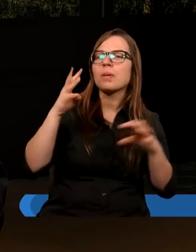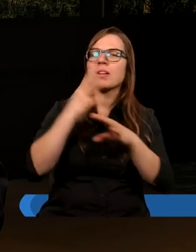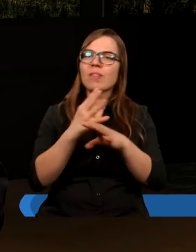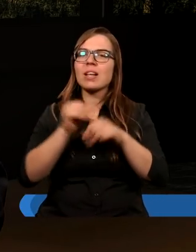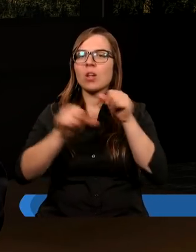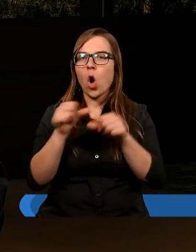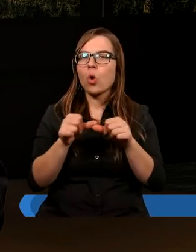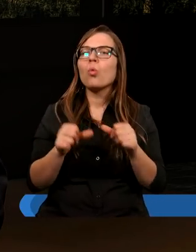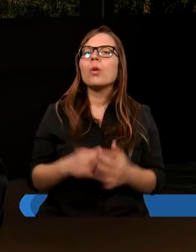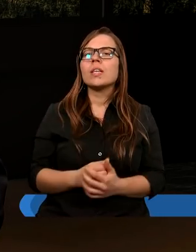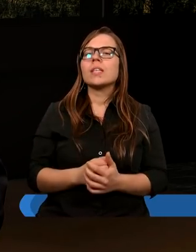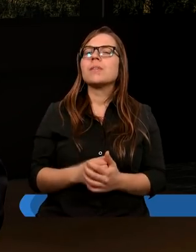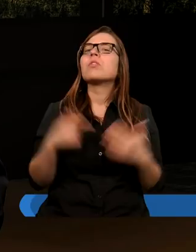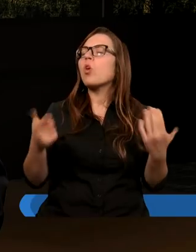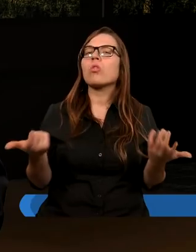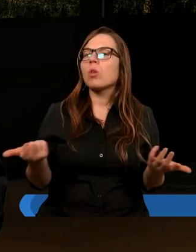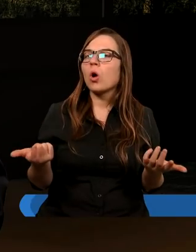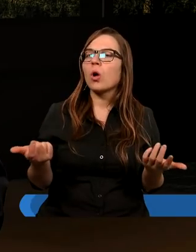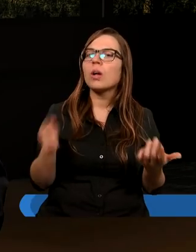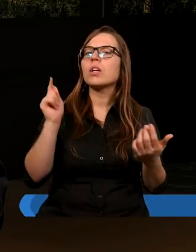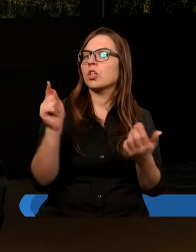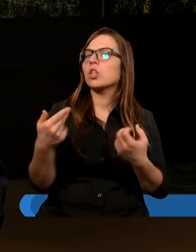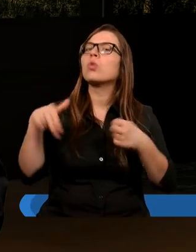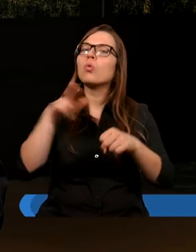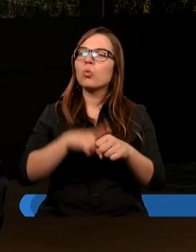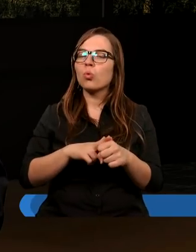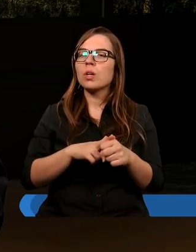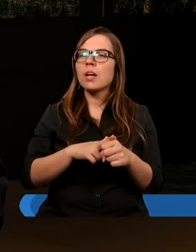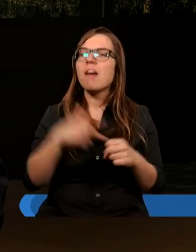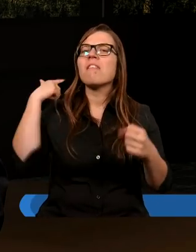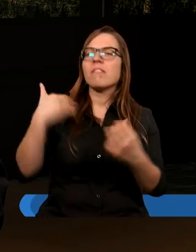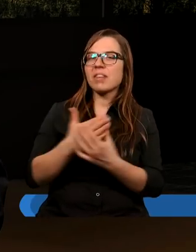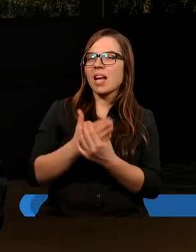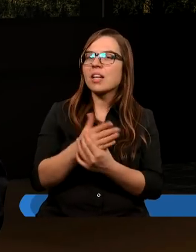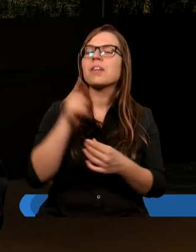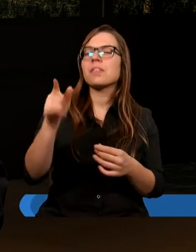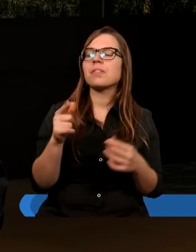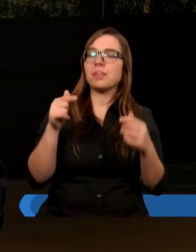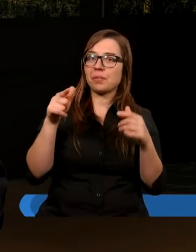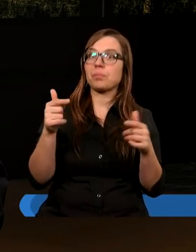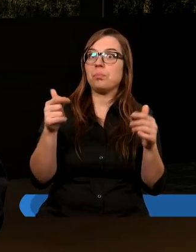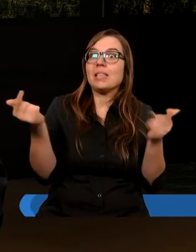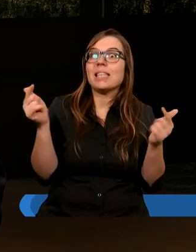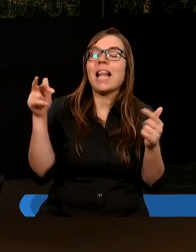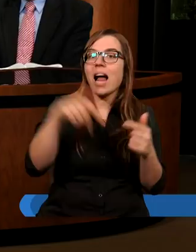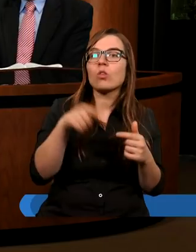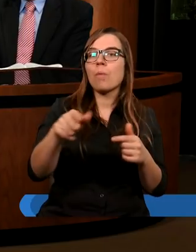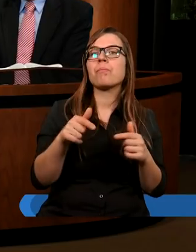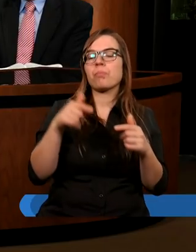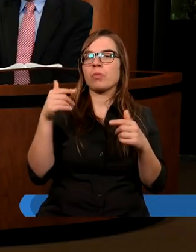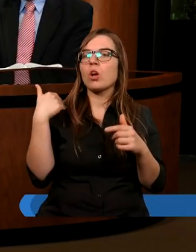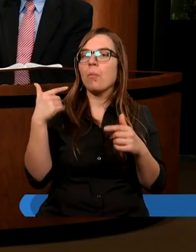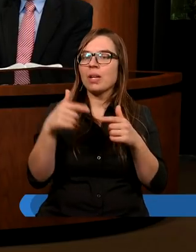roku, to ci, którzy wierzyli, wierzyli, że to niedługo nastąpi, byli